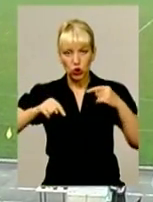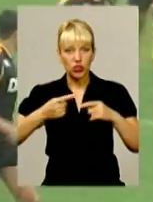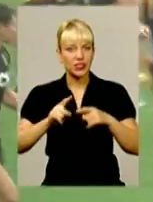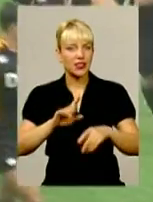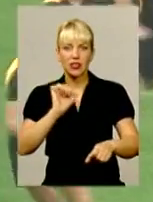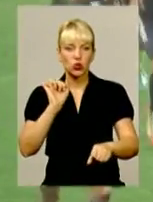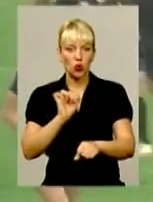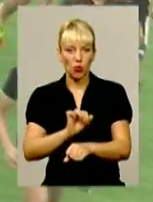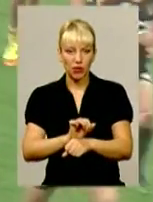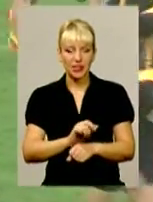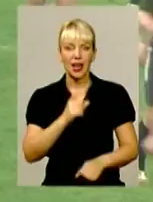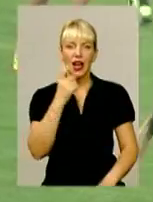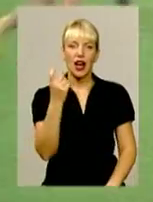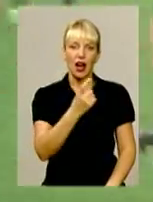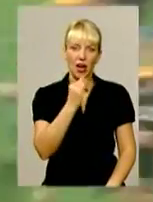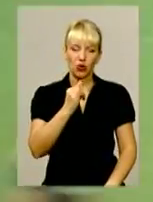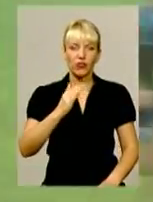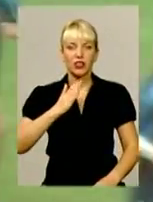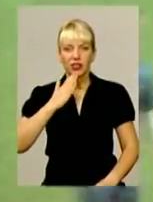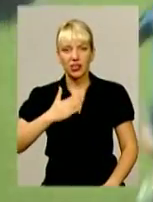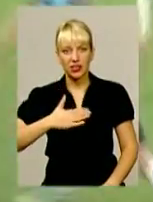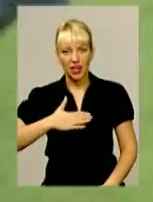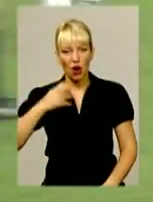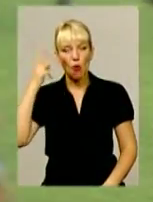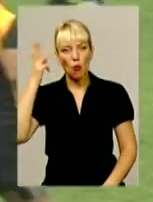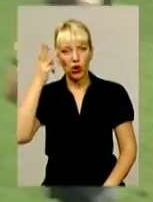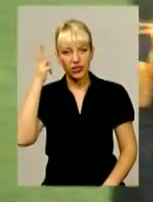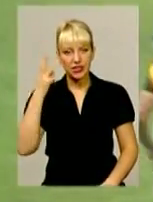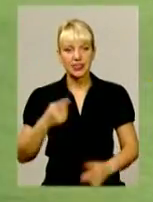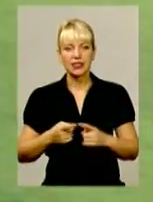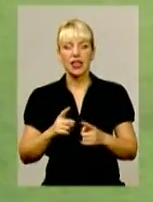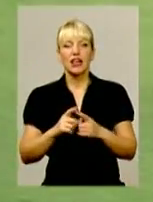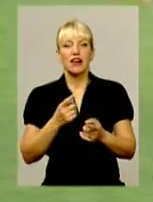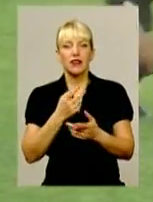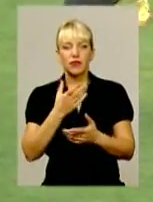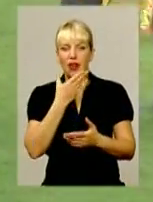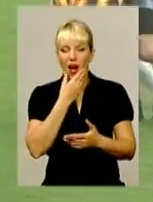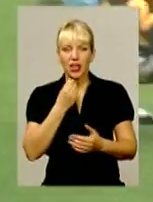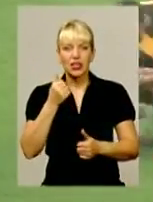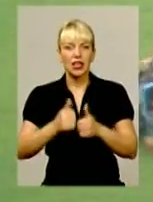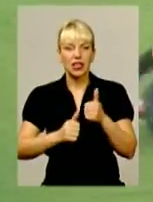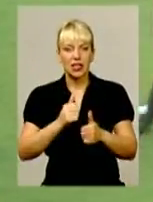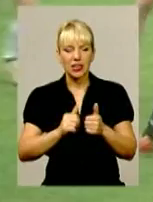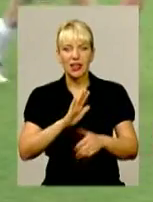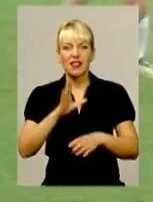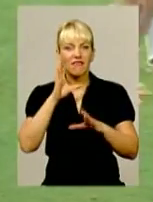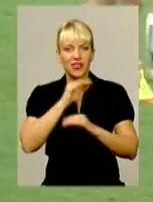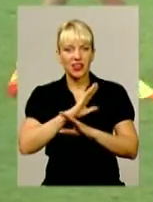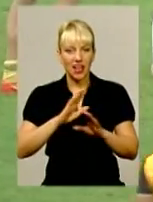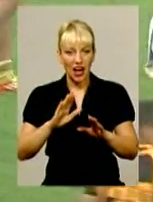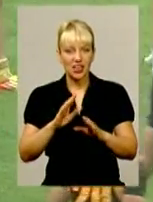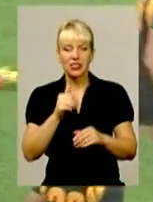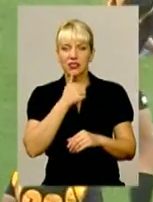у двобій вступають харків'яни та місцеві подільські вепри. Видовична гра, напружені моменти, невдалі спроби і у підсумку перемога